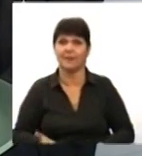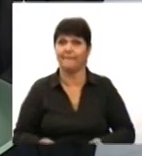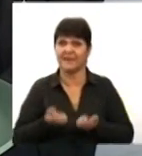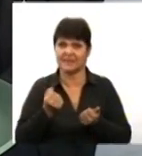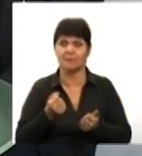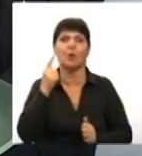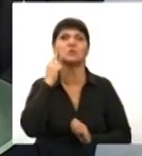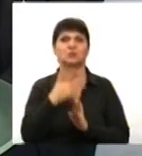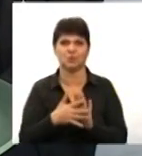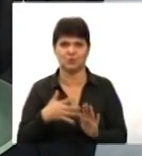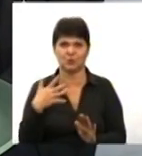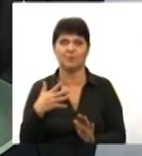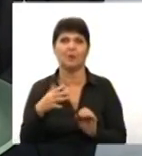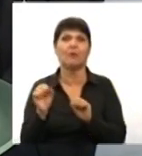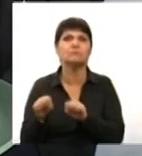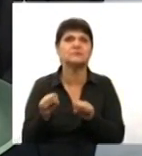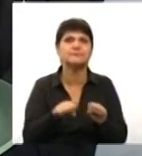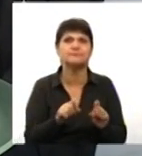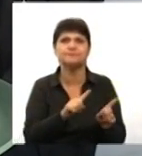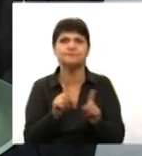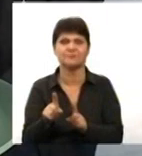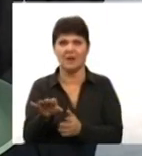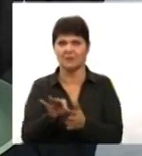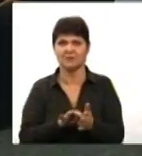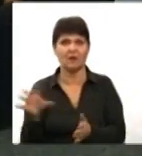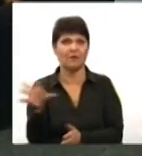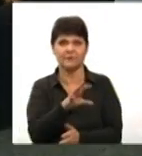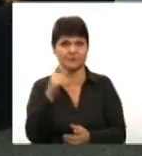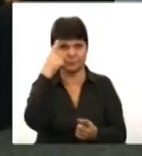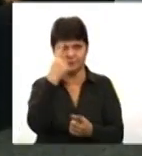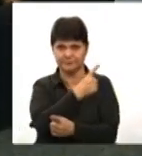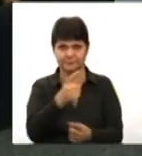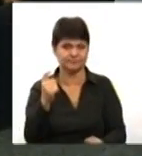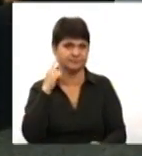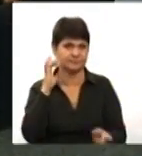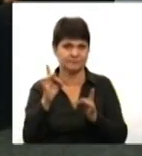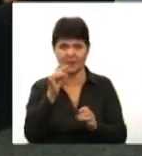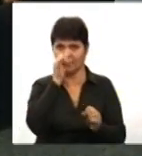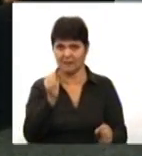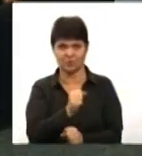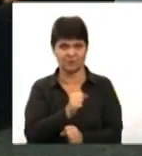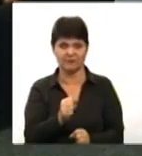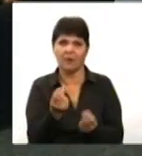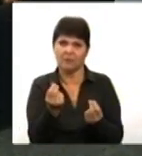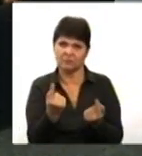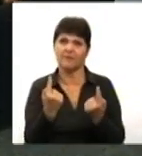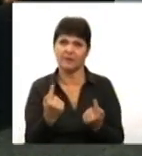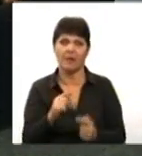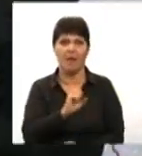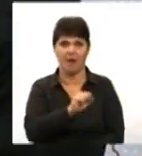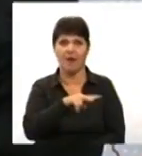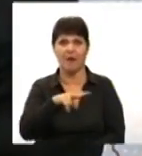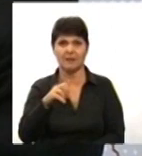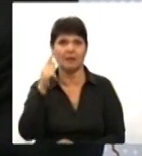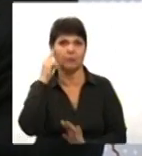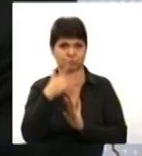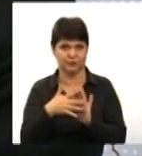зрозуміла річ, що в мірах можливого, тому що одразу все озвучити, зрозуміло, що неможливо, це теж великі кошти. Але порозуміння є,